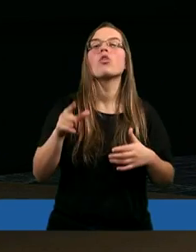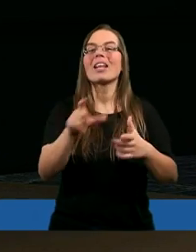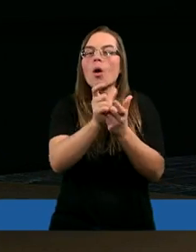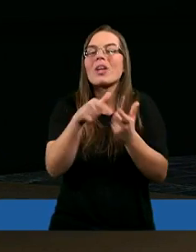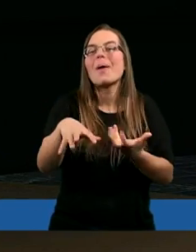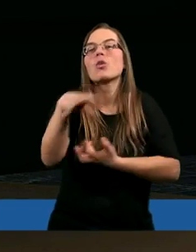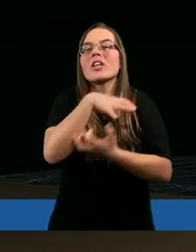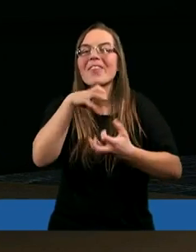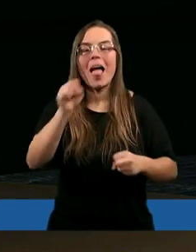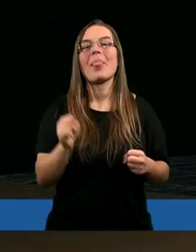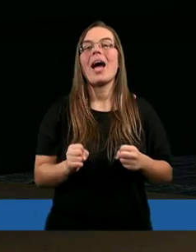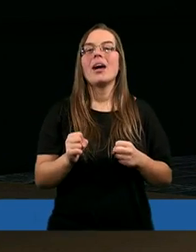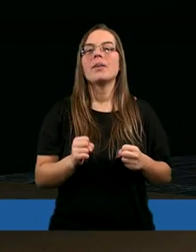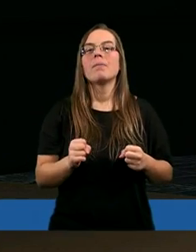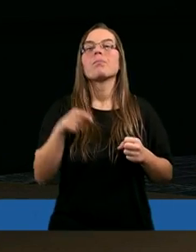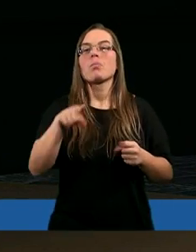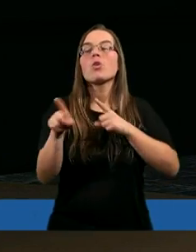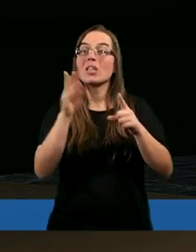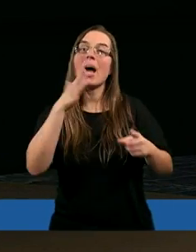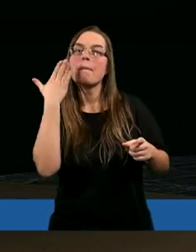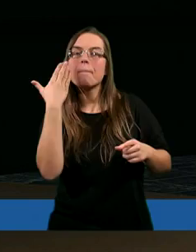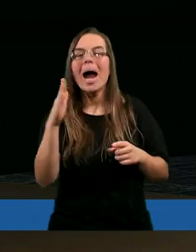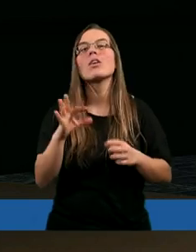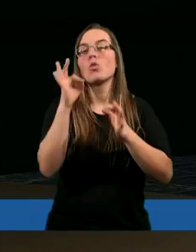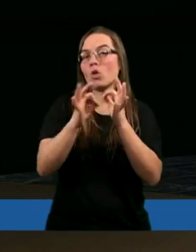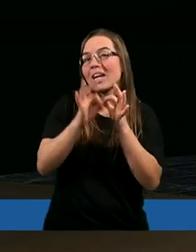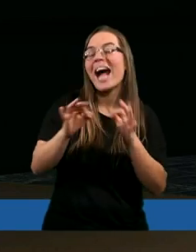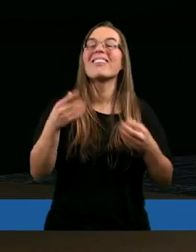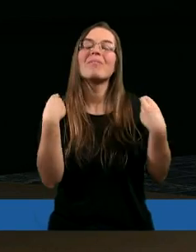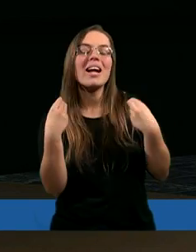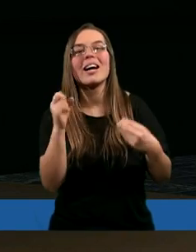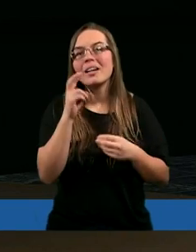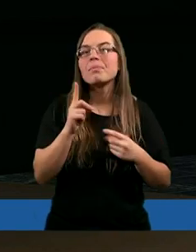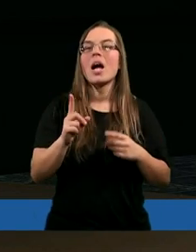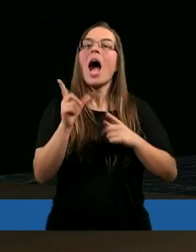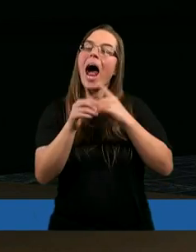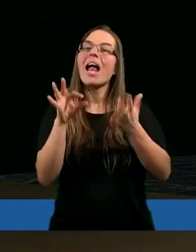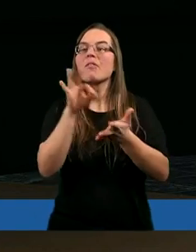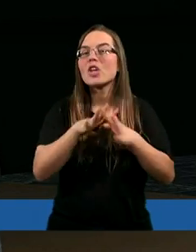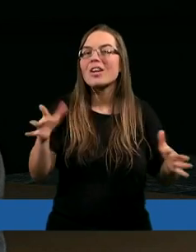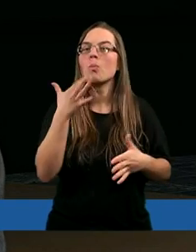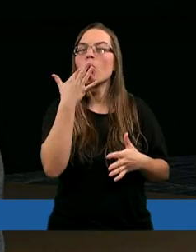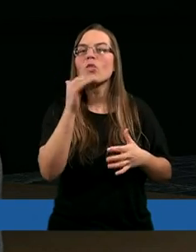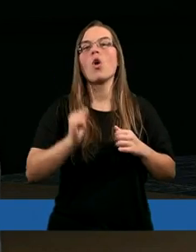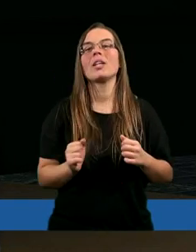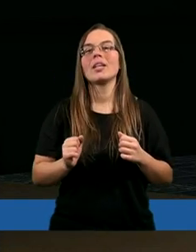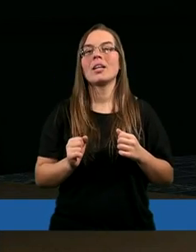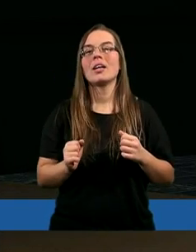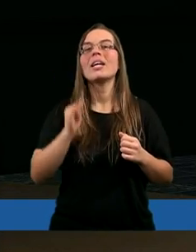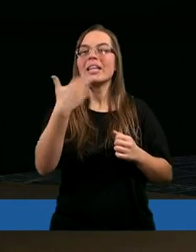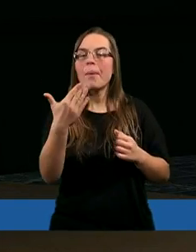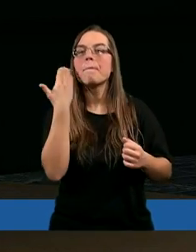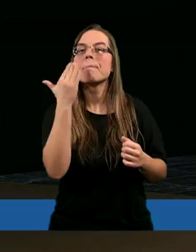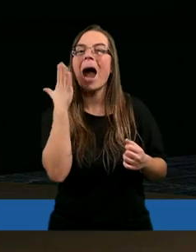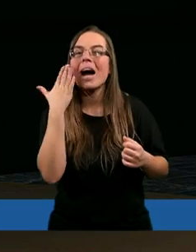świata że jesteśmy bardzo doskonali, wspaniali, ale tak prawdę mówiąc im